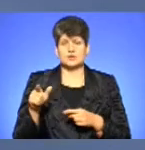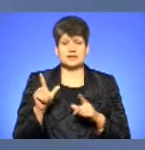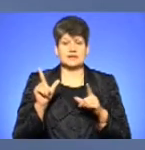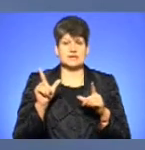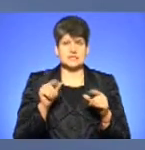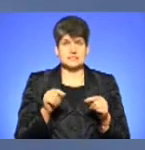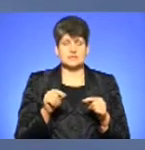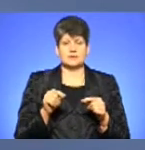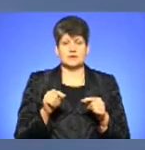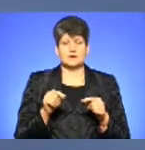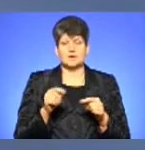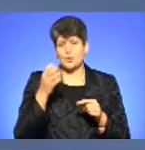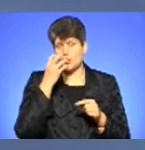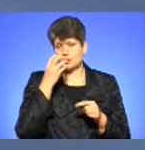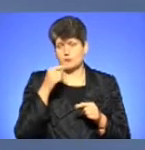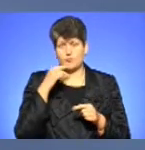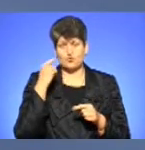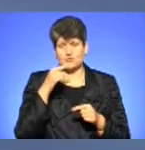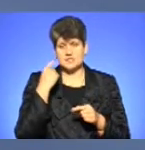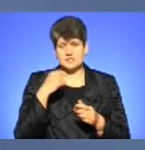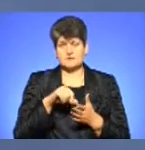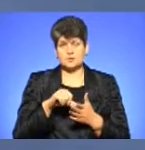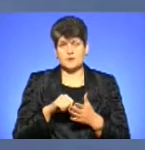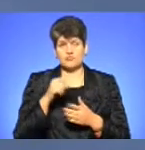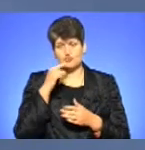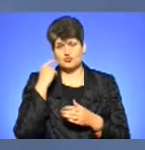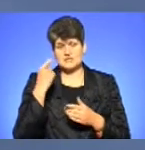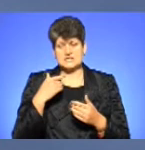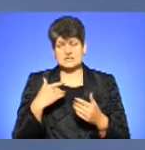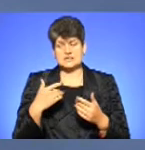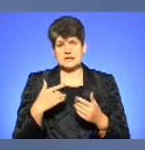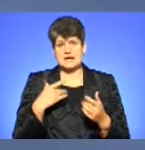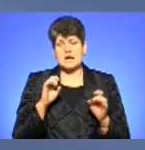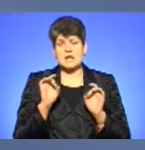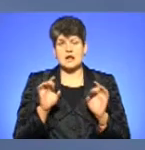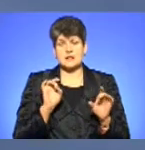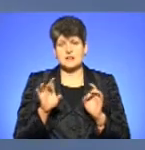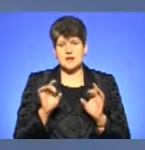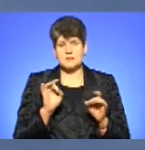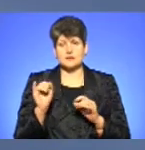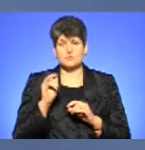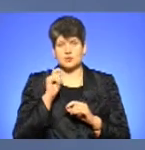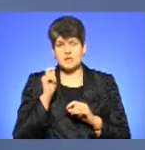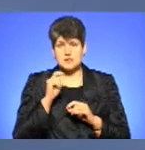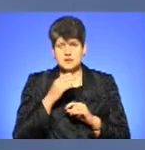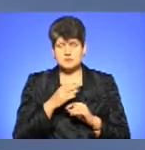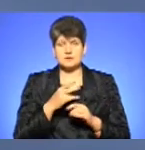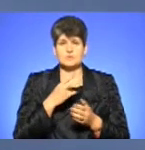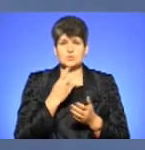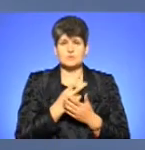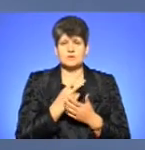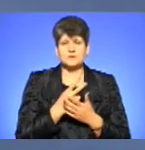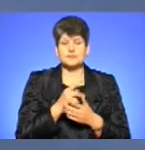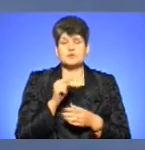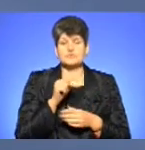клоунами в Росію, щоразу знімаються в російських рекламах і в українських, для них демонструючи і знову ж таки підтверджують,